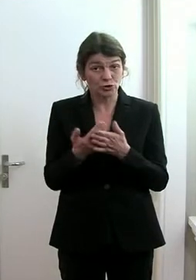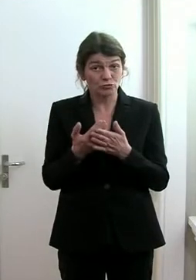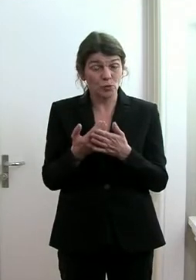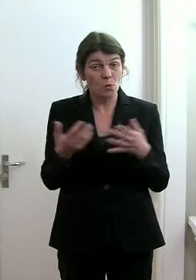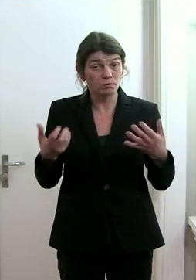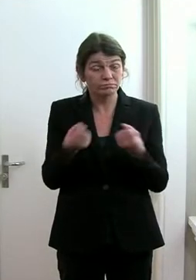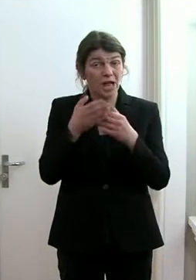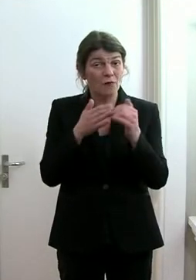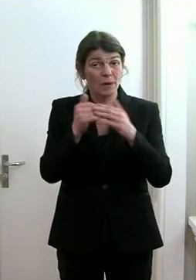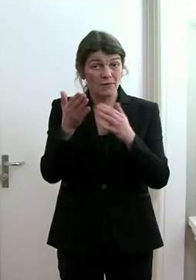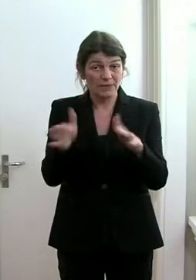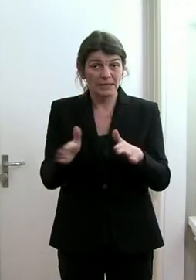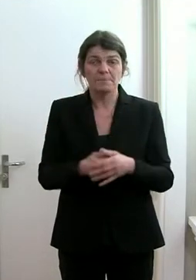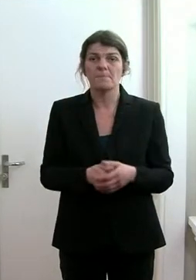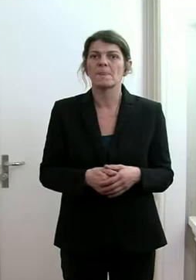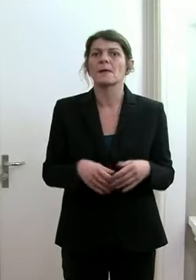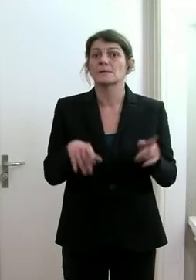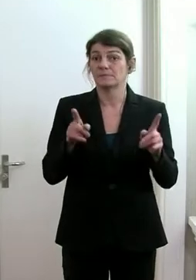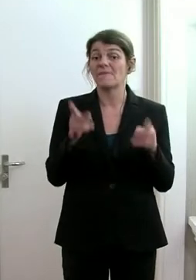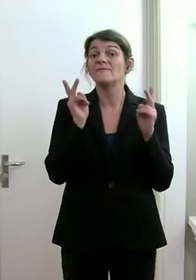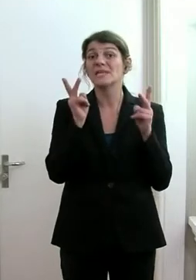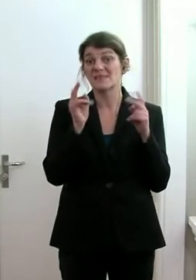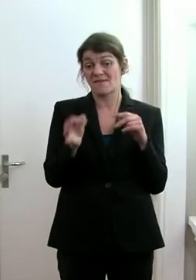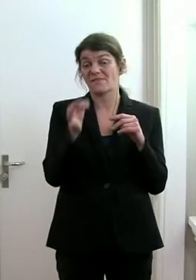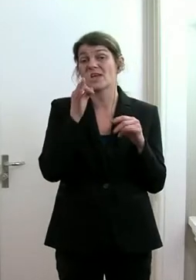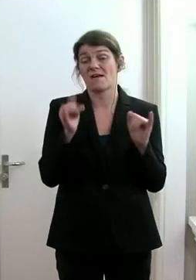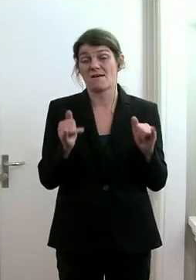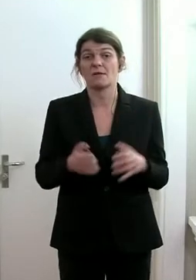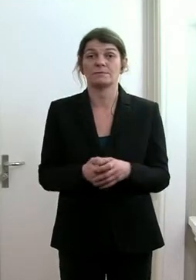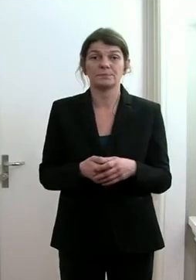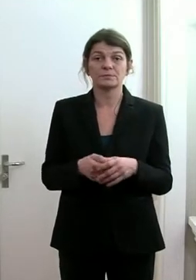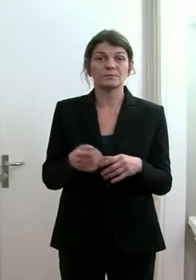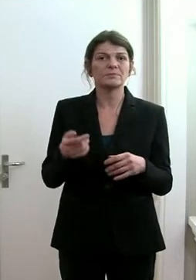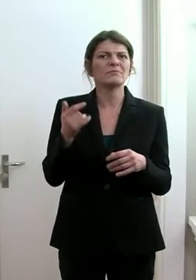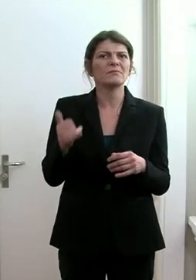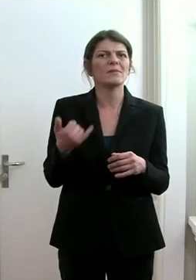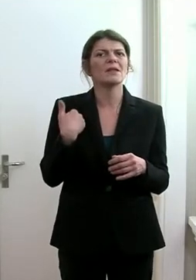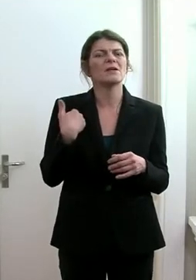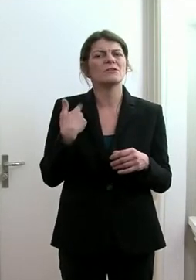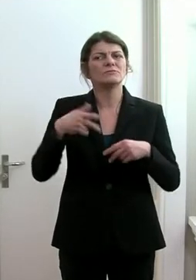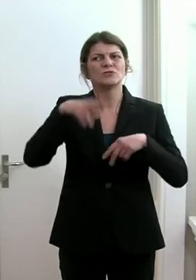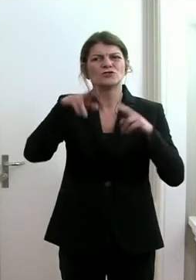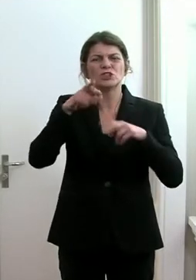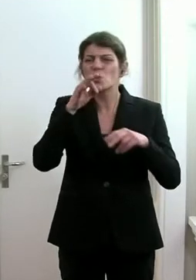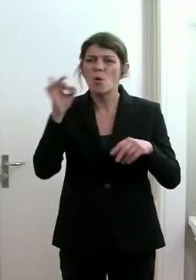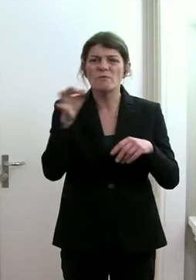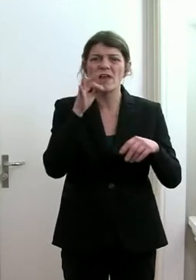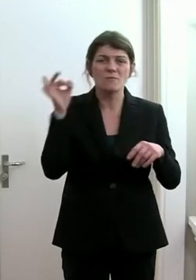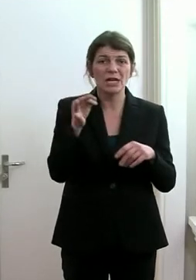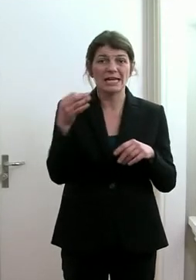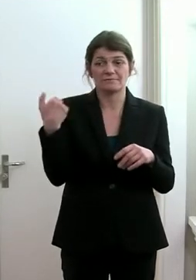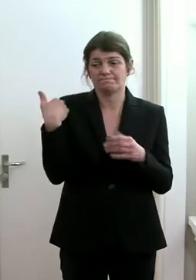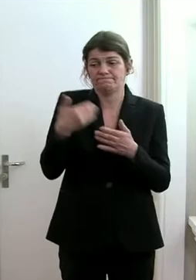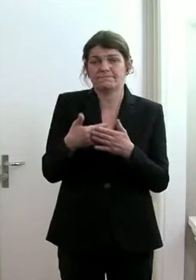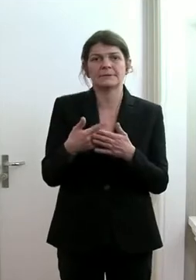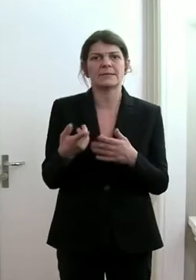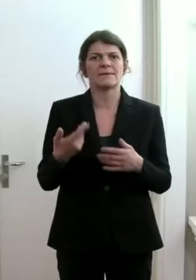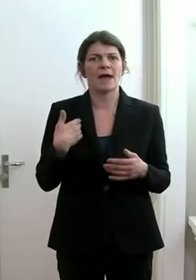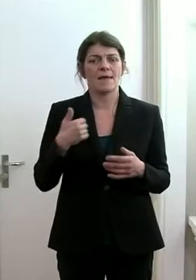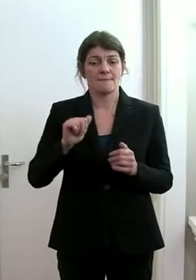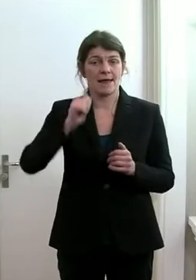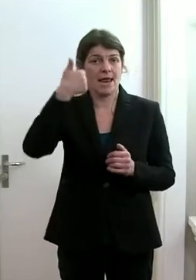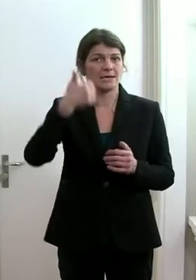werden? Das ist eine sehr wichtige Frage. Ich habe in Anlehnung an die verschiedenen Umfragen, die wir im Rahmen des